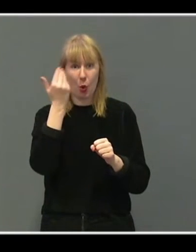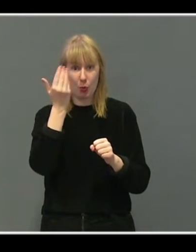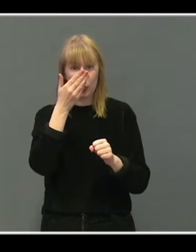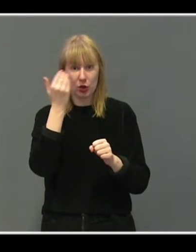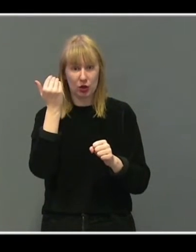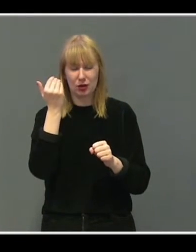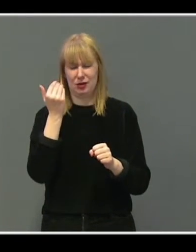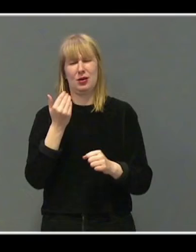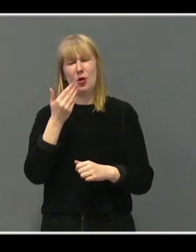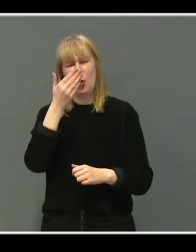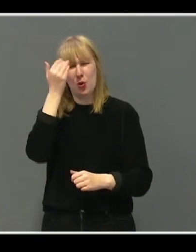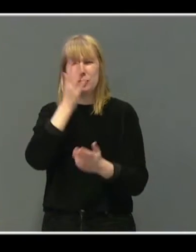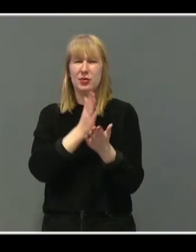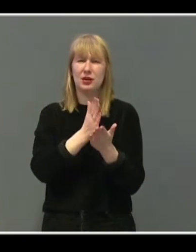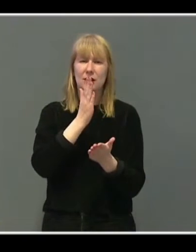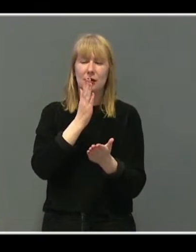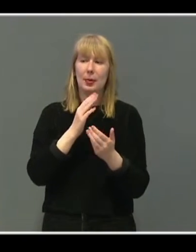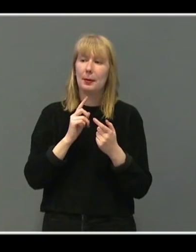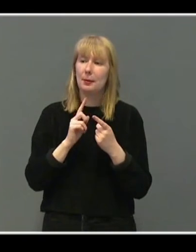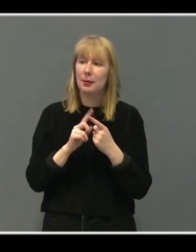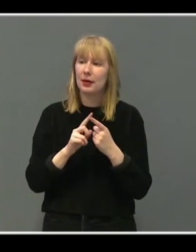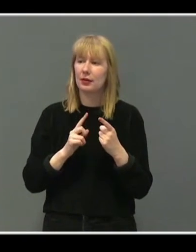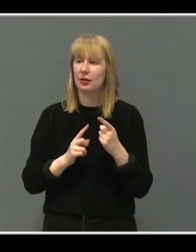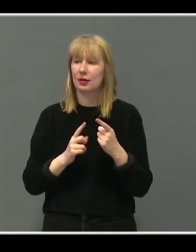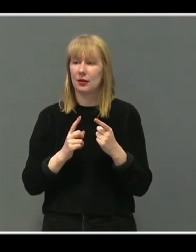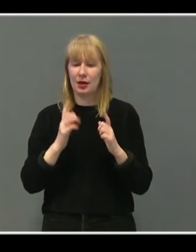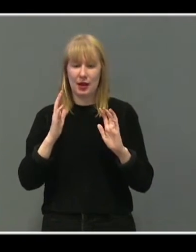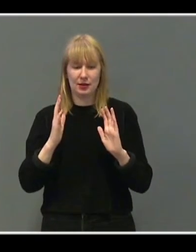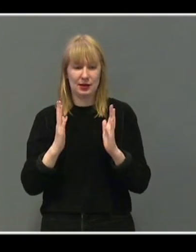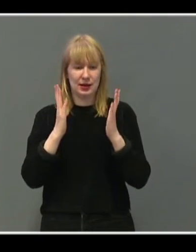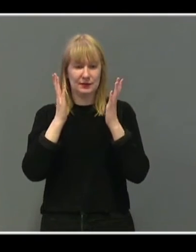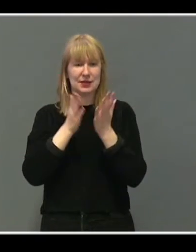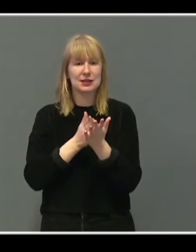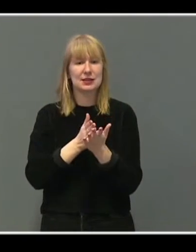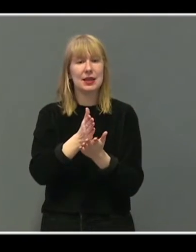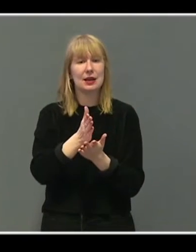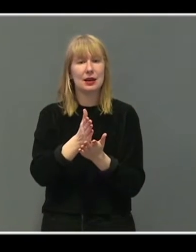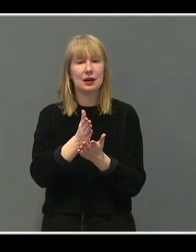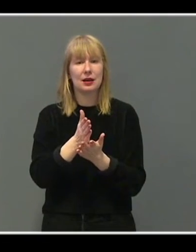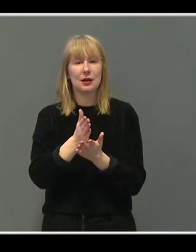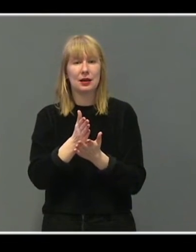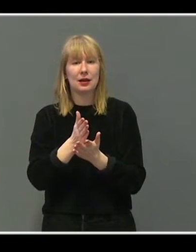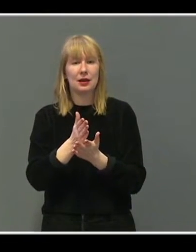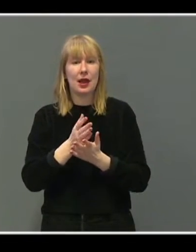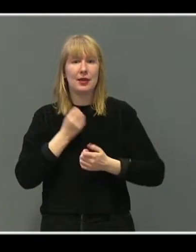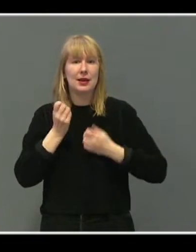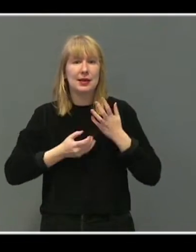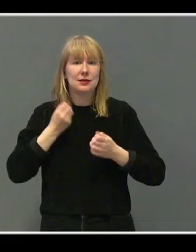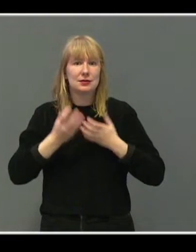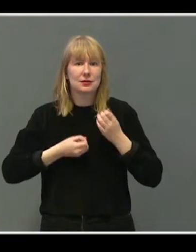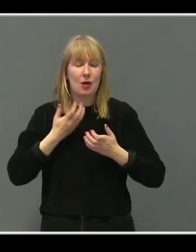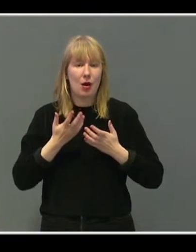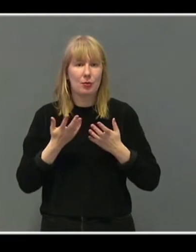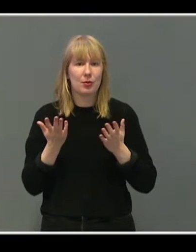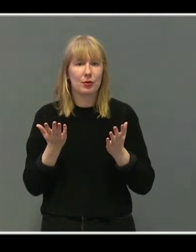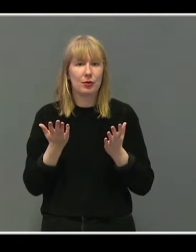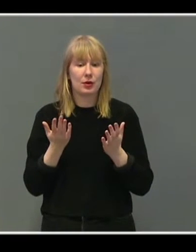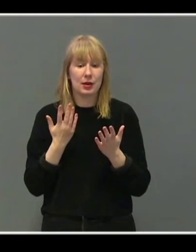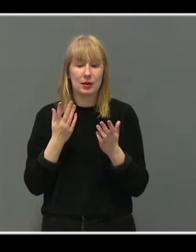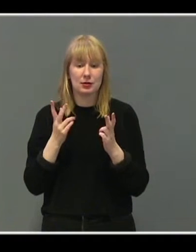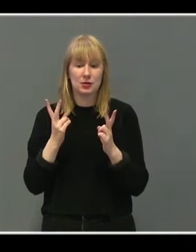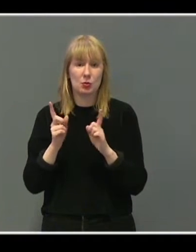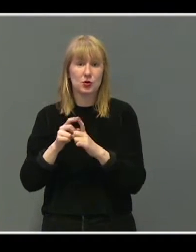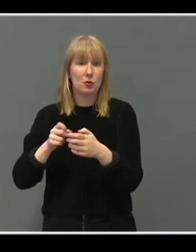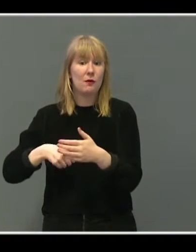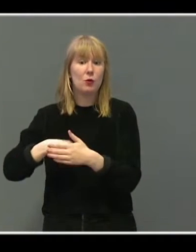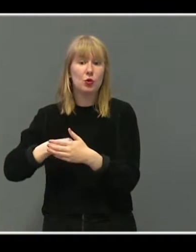ikke bare en hobby, men en way of life. Altså en lidenskap. er litt viktig. Sånn som fotball kan være